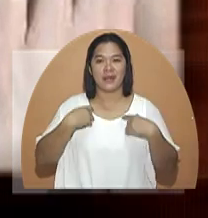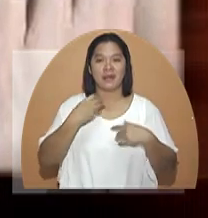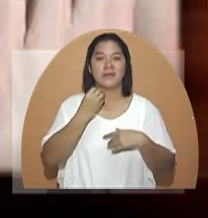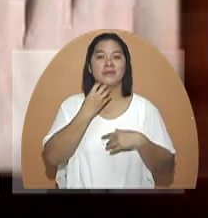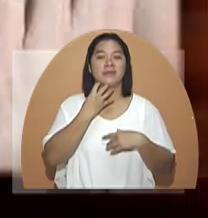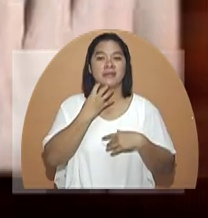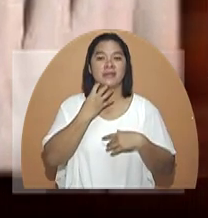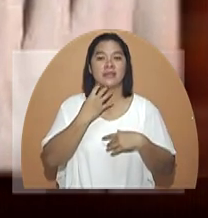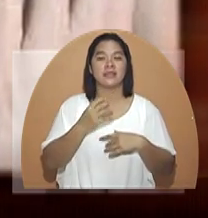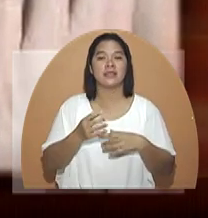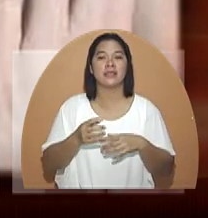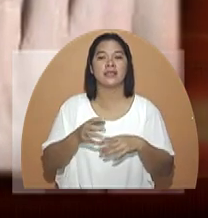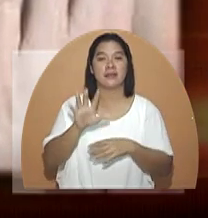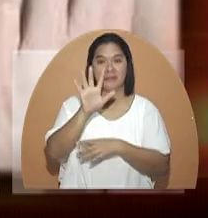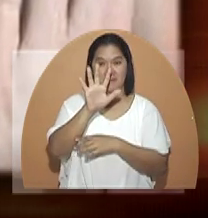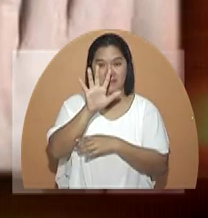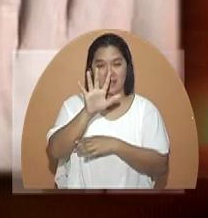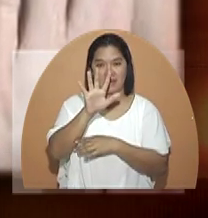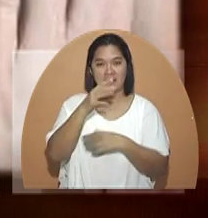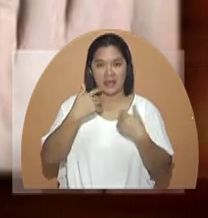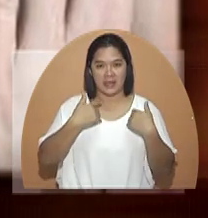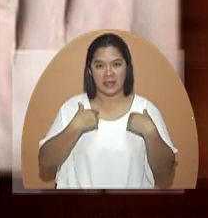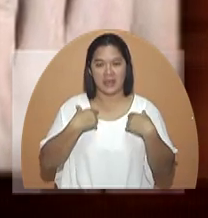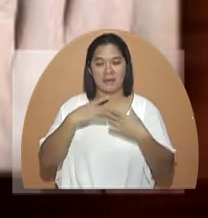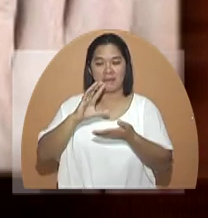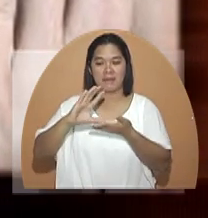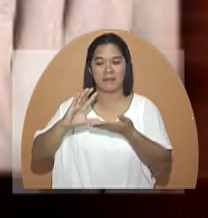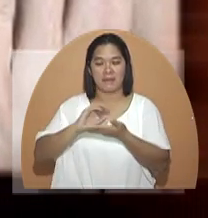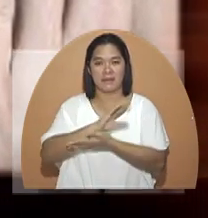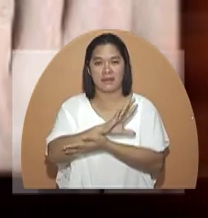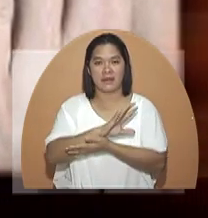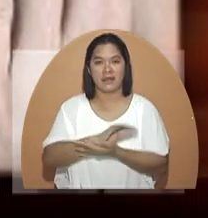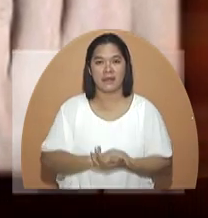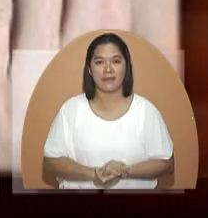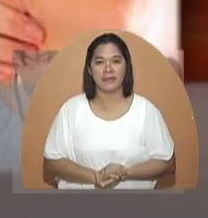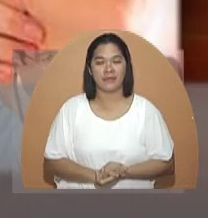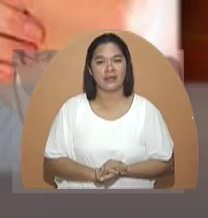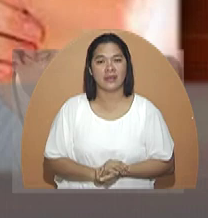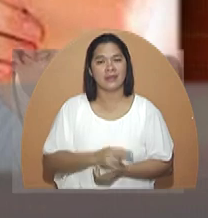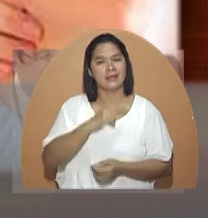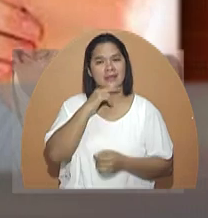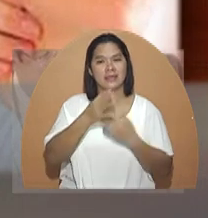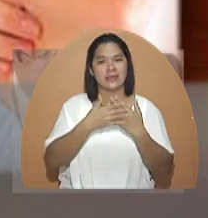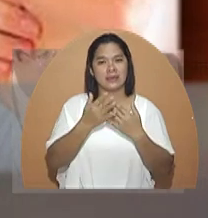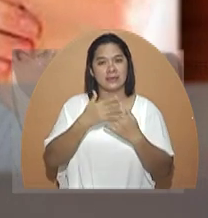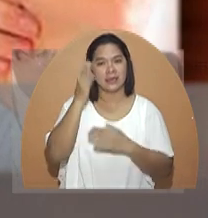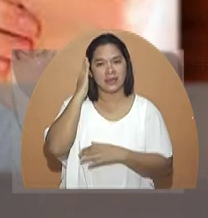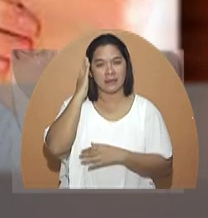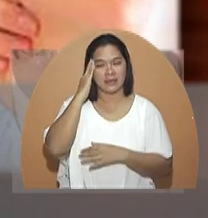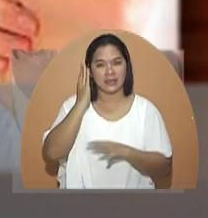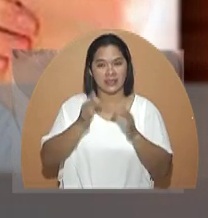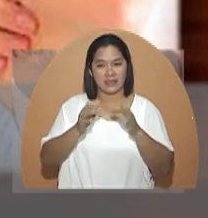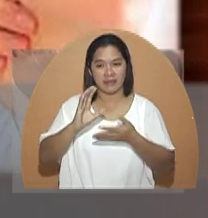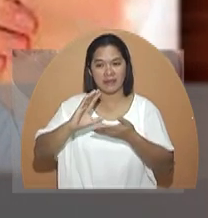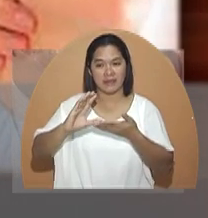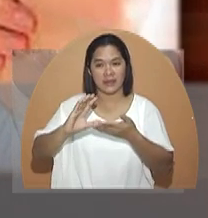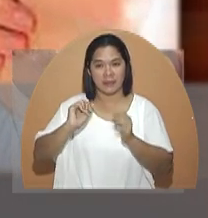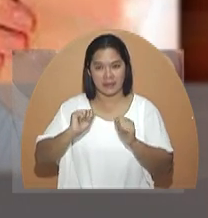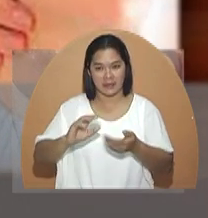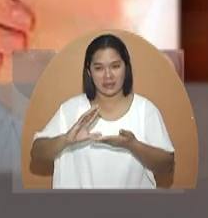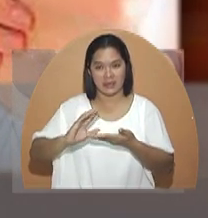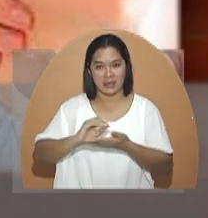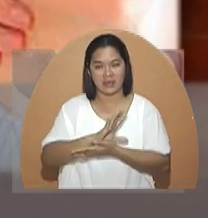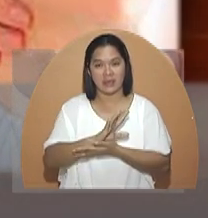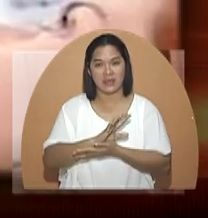tao na merong bukol sa thyroid lima rito ay merong cancer. Hindi madali malaman kung cancerous ang